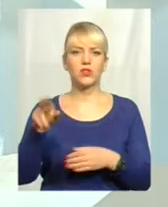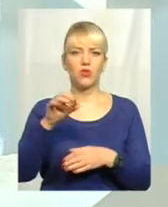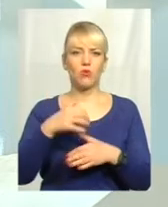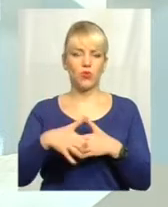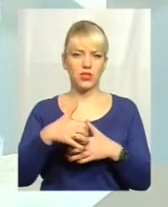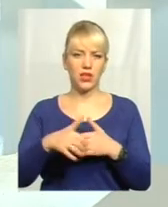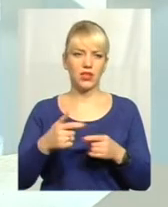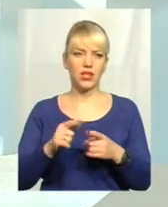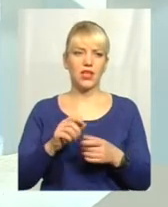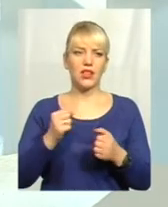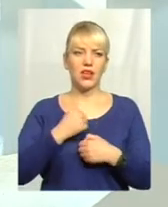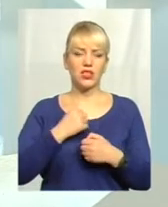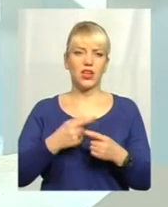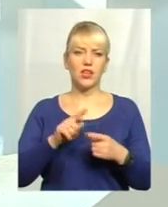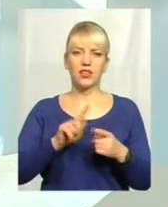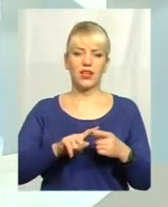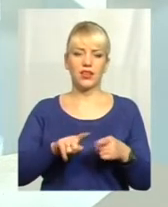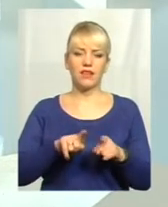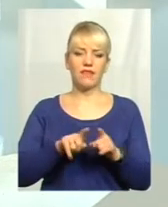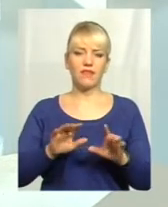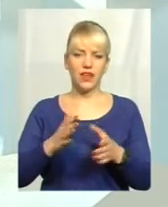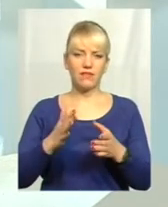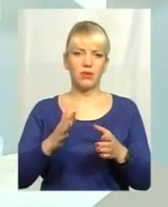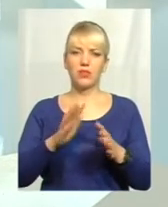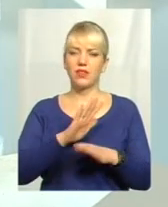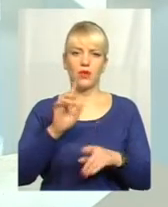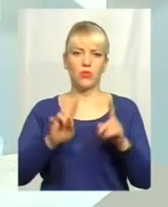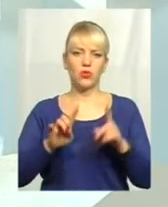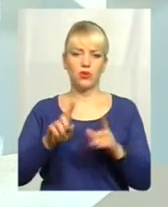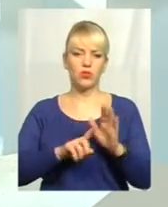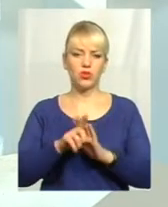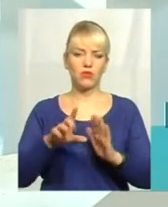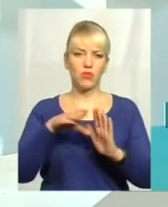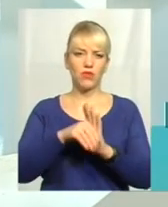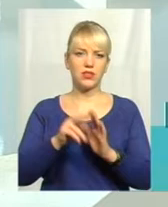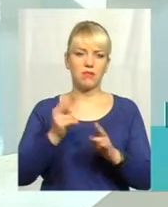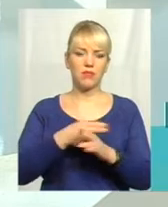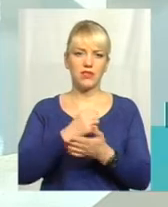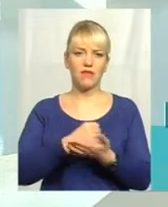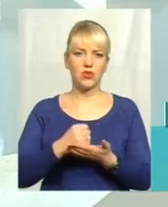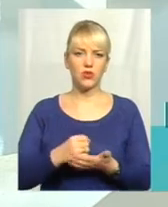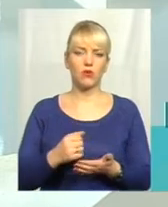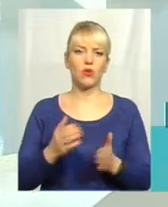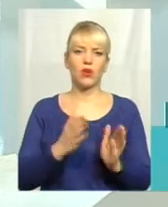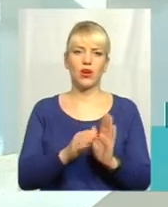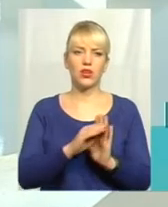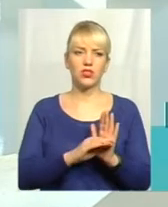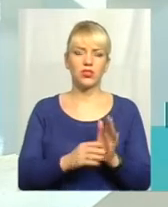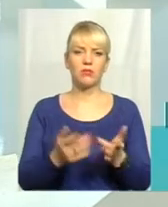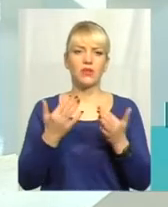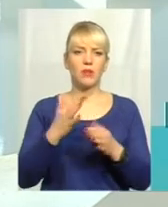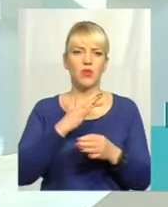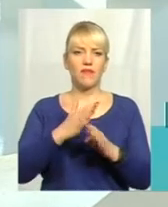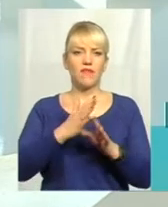не поодинокі. З початком запровадження його безвізового режиму настільки був в великій чергі, що, в